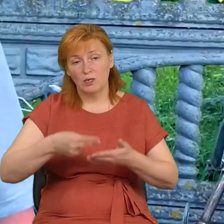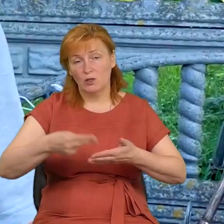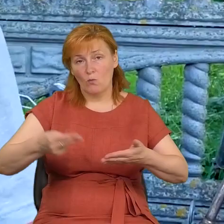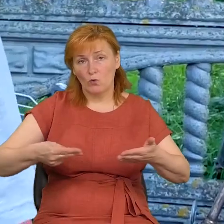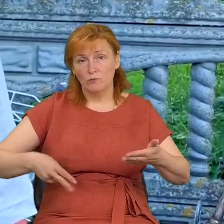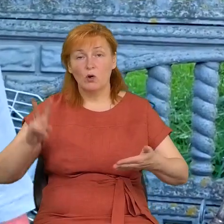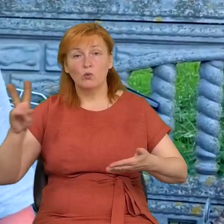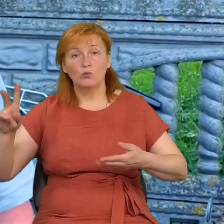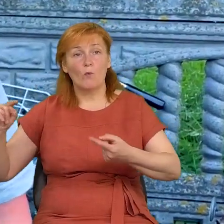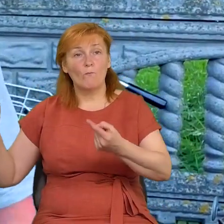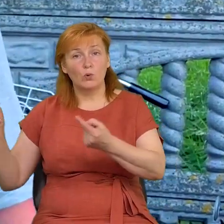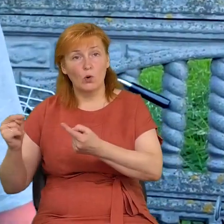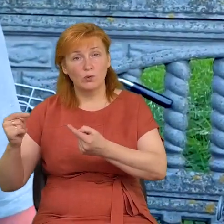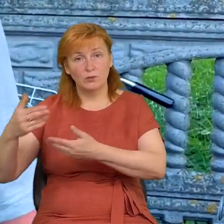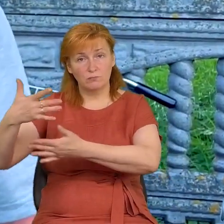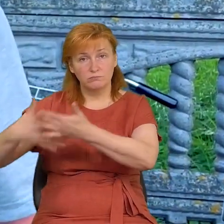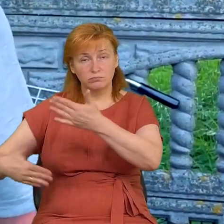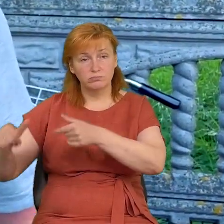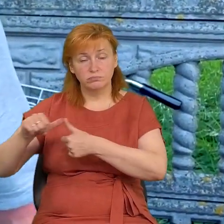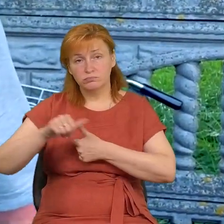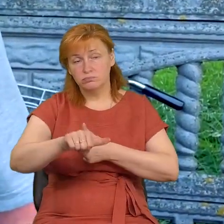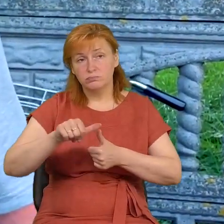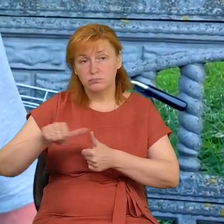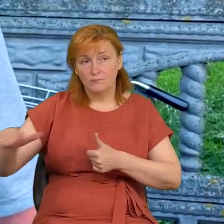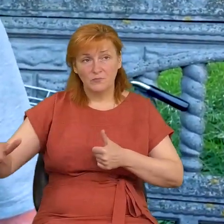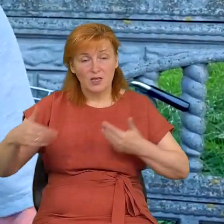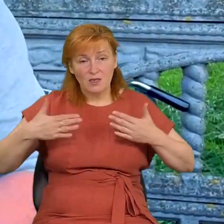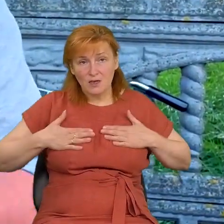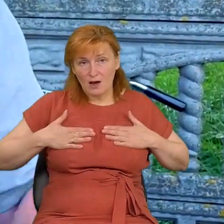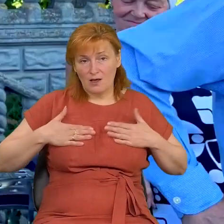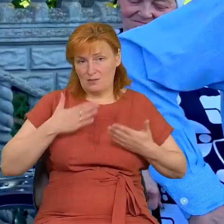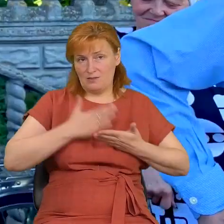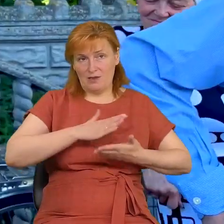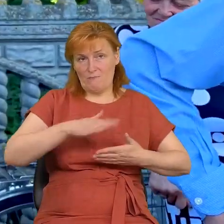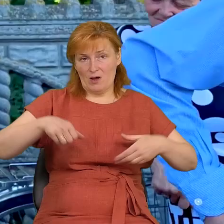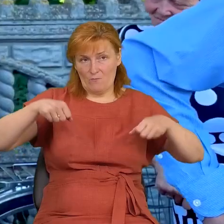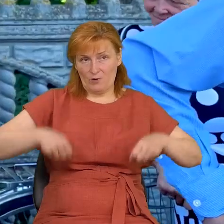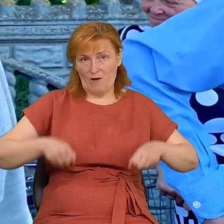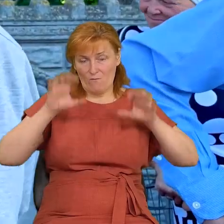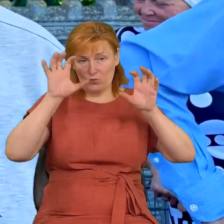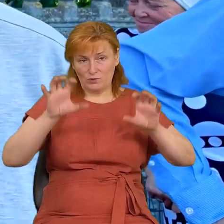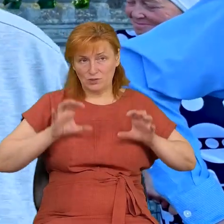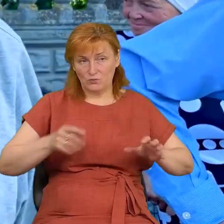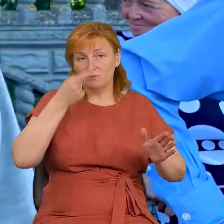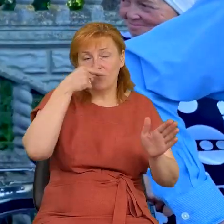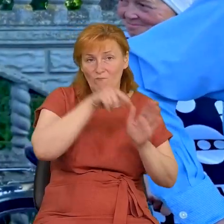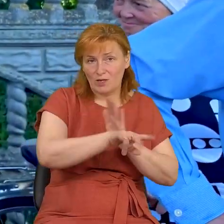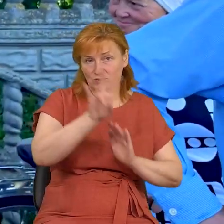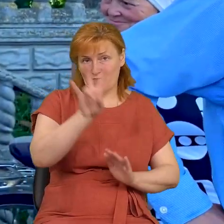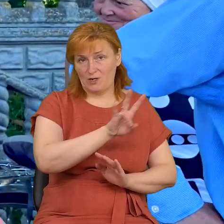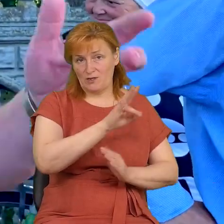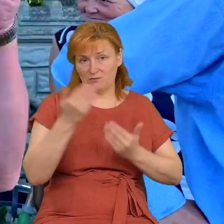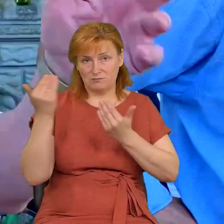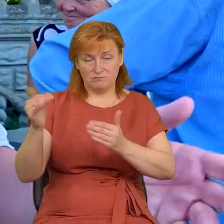Цивільний представник влади по Конституції не має права мішуватися і не вмішуватися. Коли були ці збори, значить,